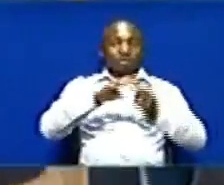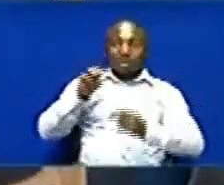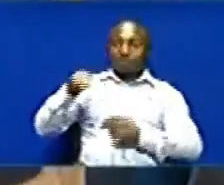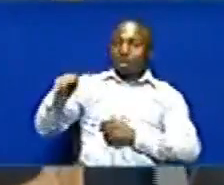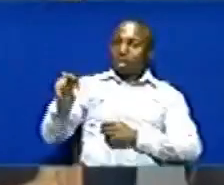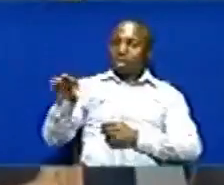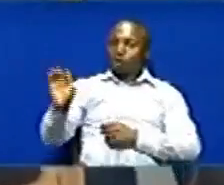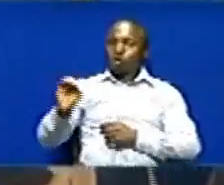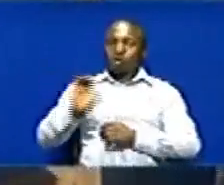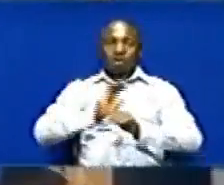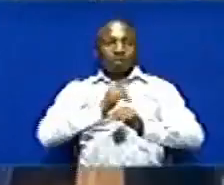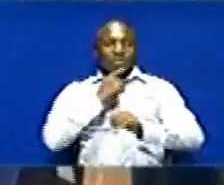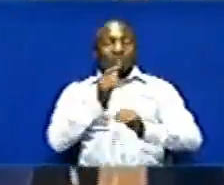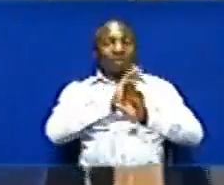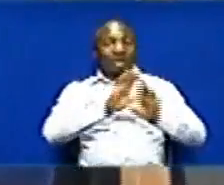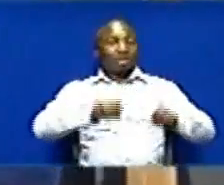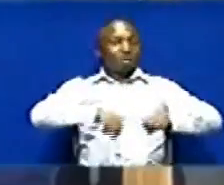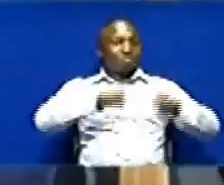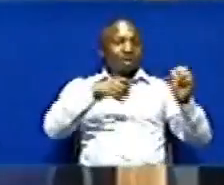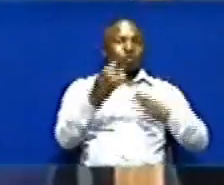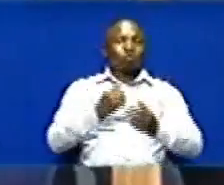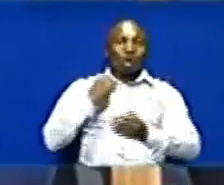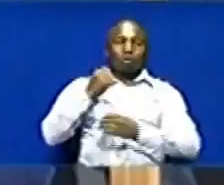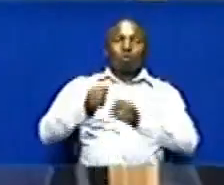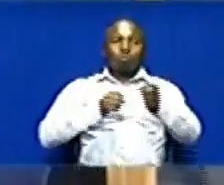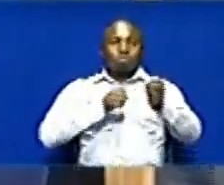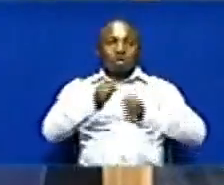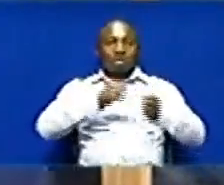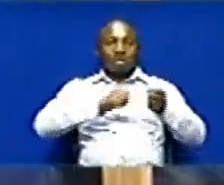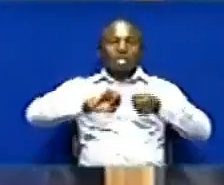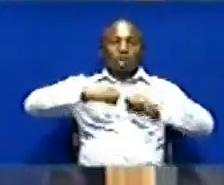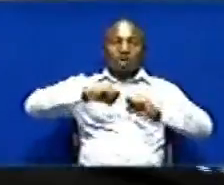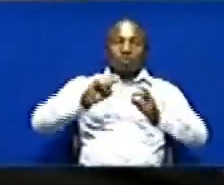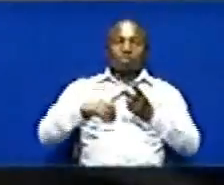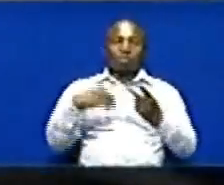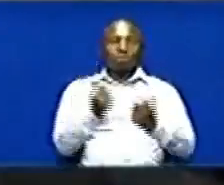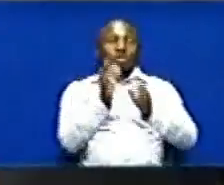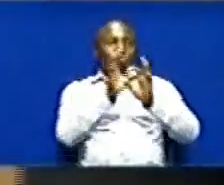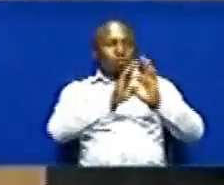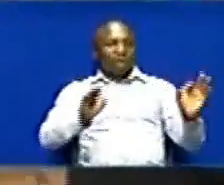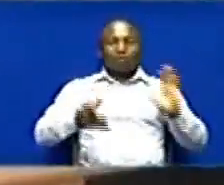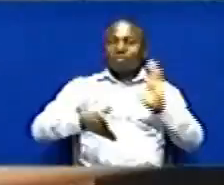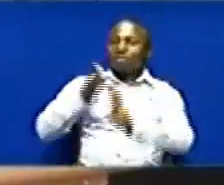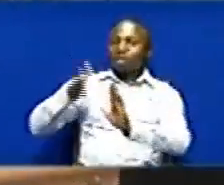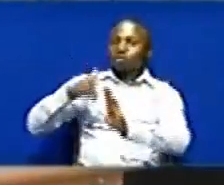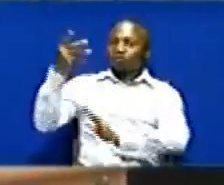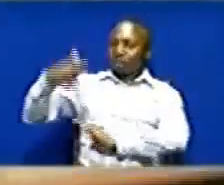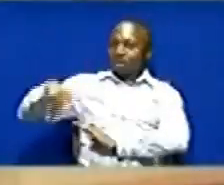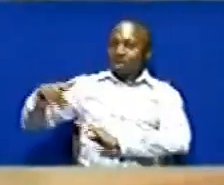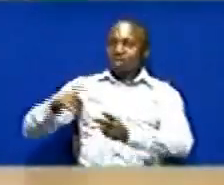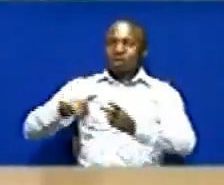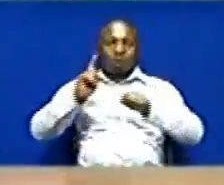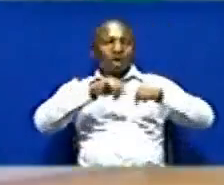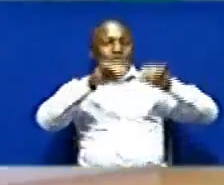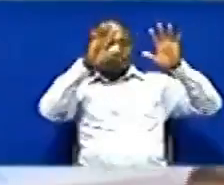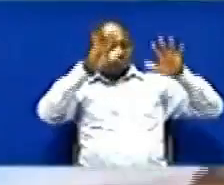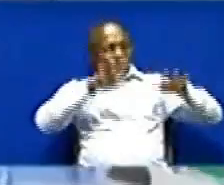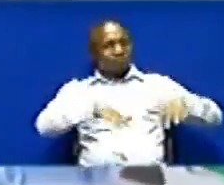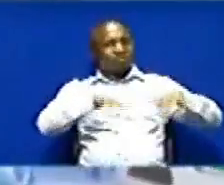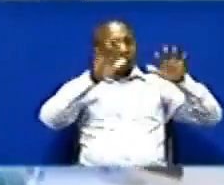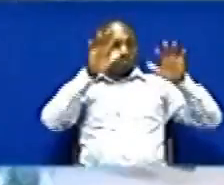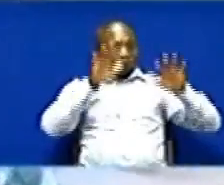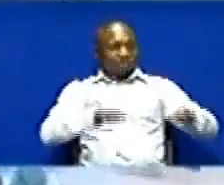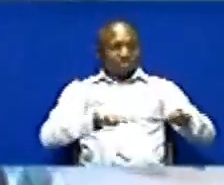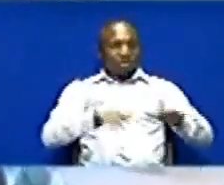mamlaka hiyo Imeshe chukua tuwaza kukabiliana Na changamoto hizo Ikiwepo usafi kwenye vyanzo vya maji Pindi mvua inapokuwa